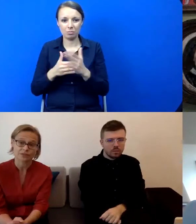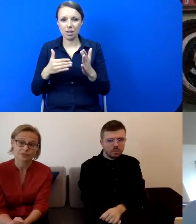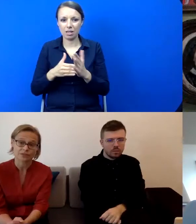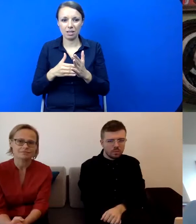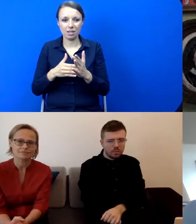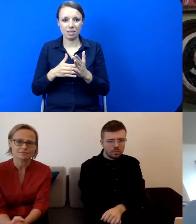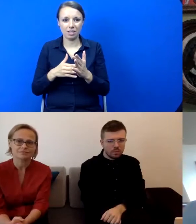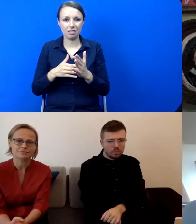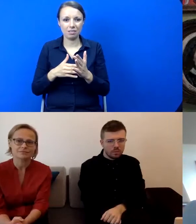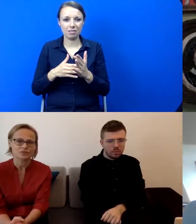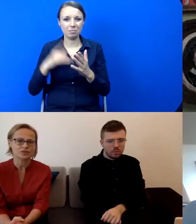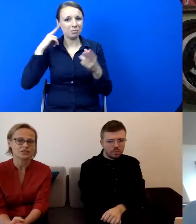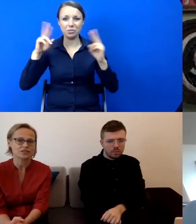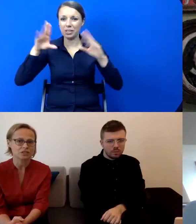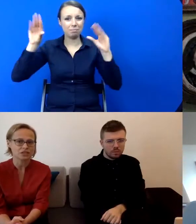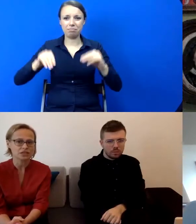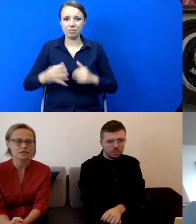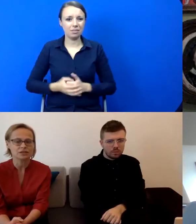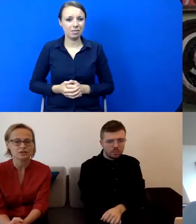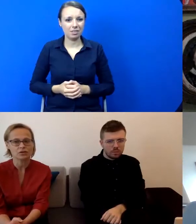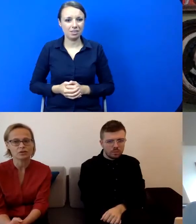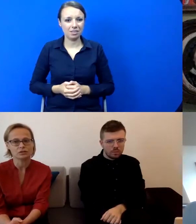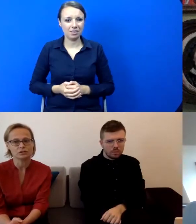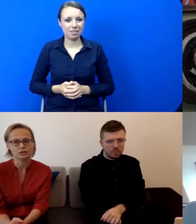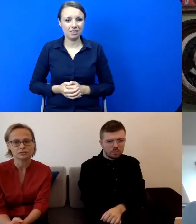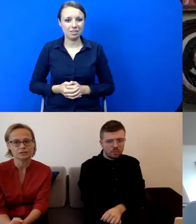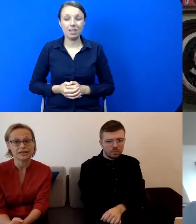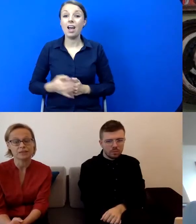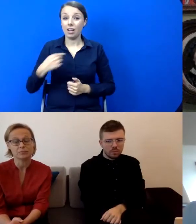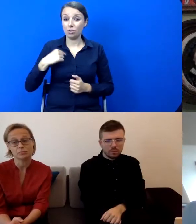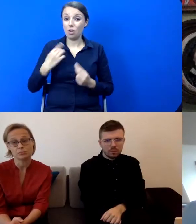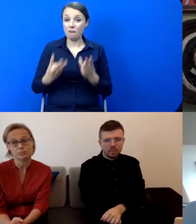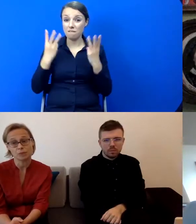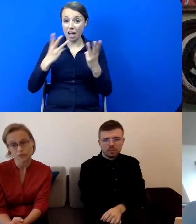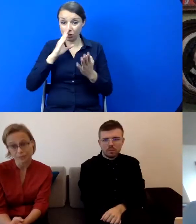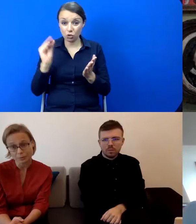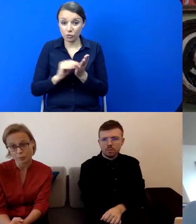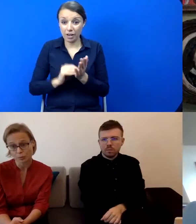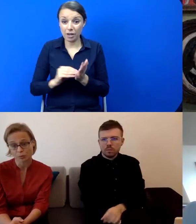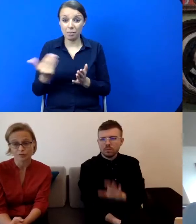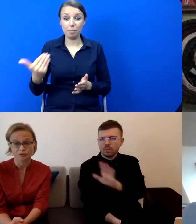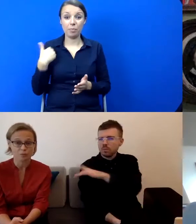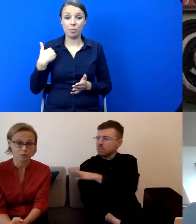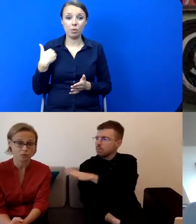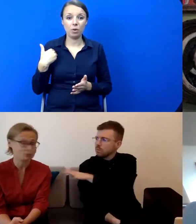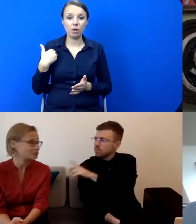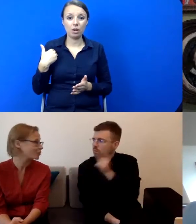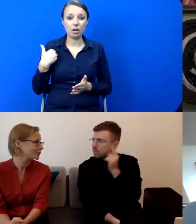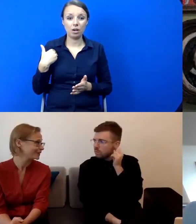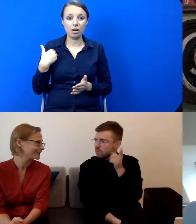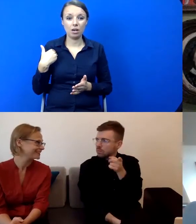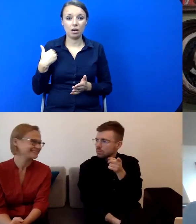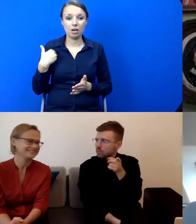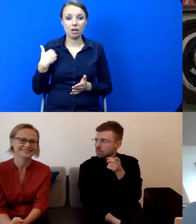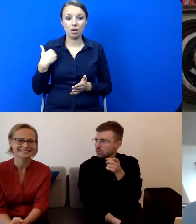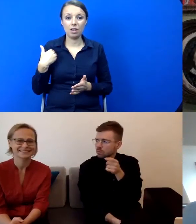No ale to było takie ważne doświadczenie tego, jak można by było spróbować połączyć